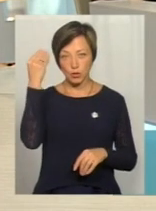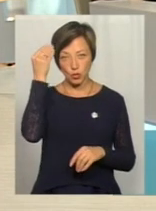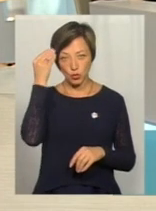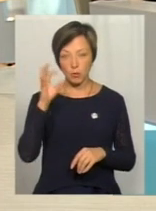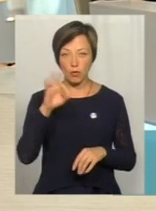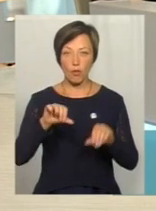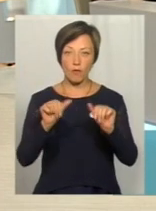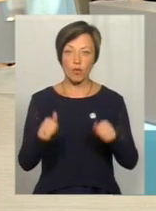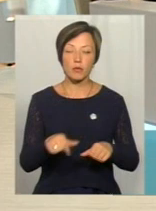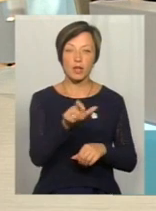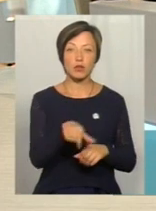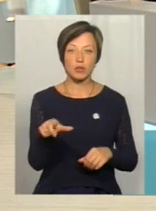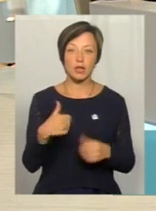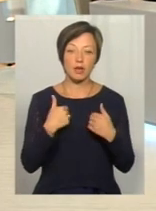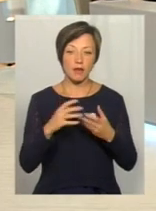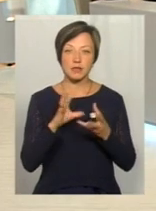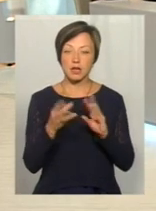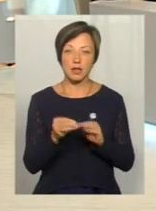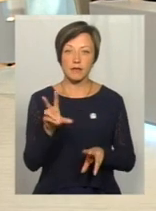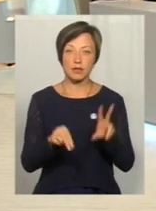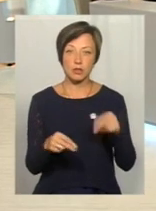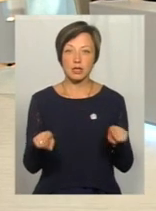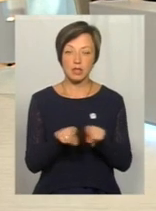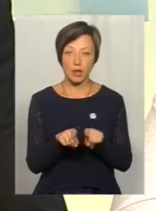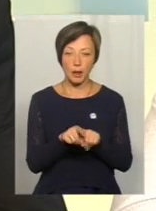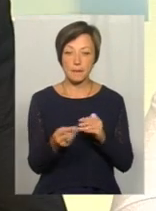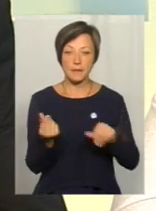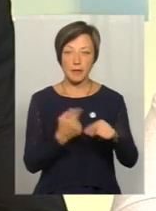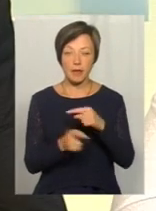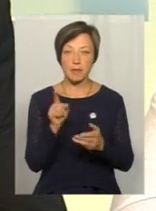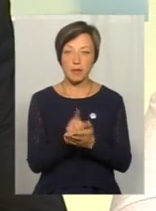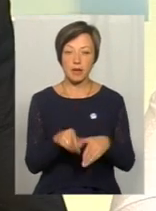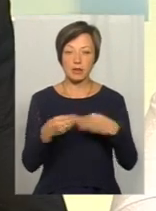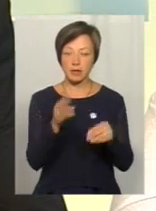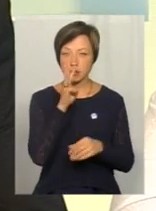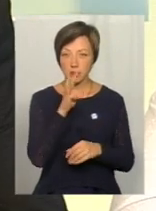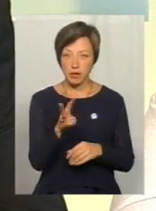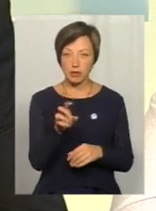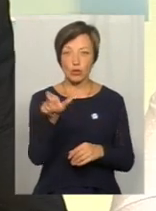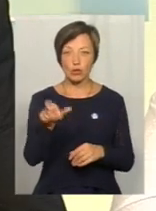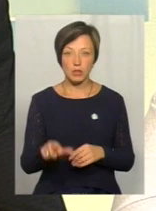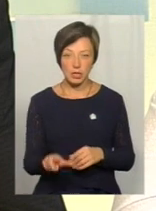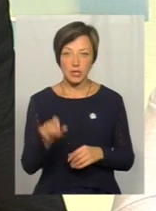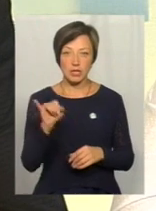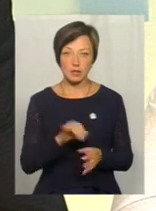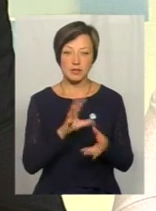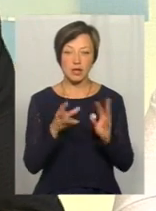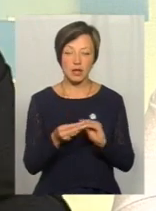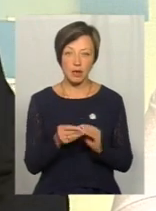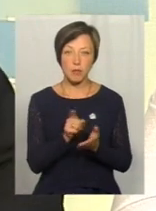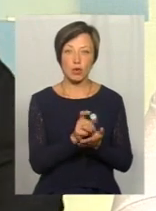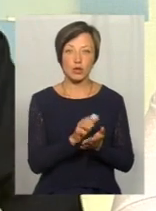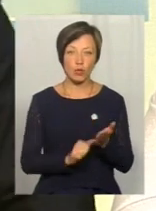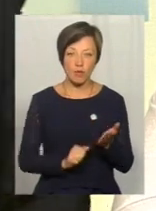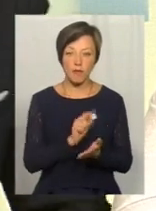приводу оформлення людей. Тобто, я взагалі рахую так, підприємець має дати заробітну плату людині, і, взагалі, налогова